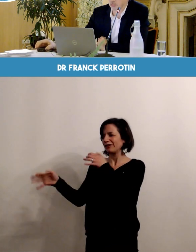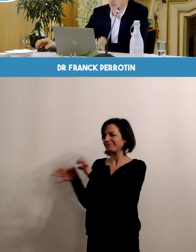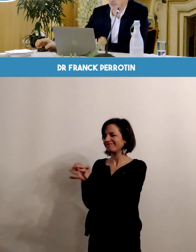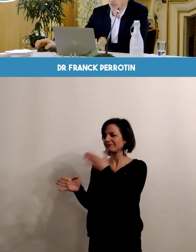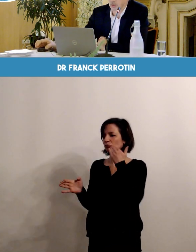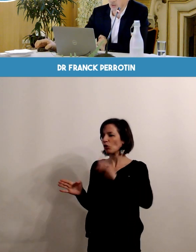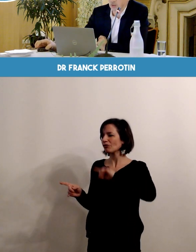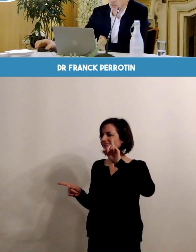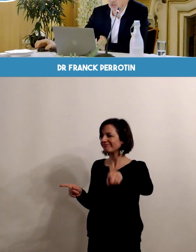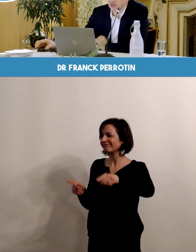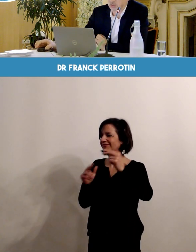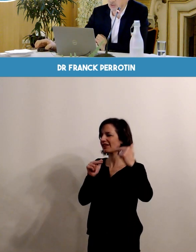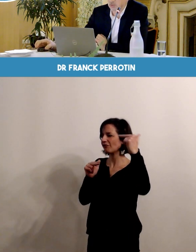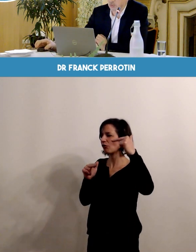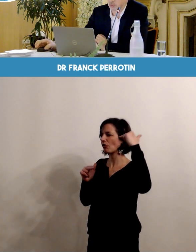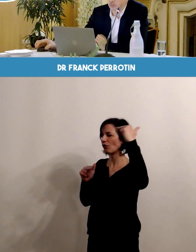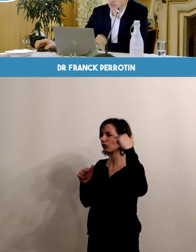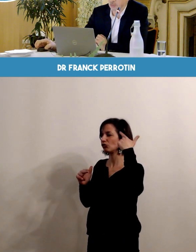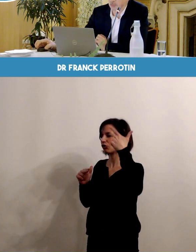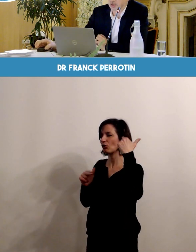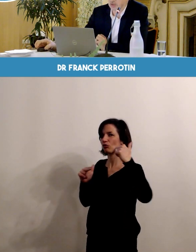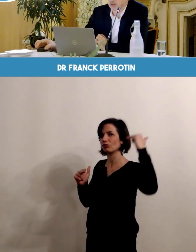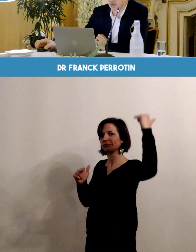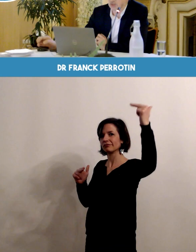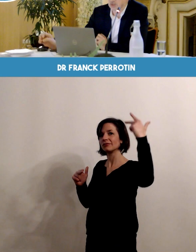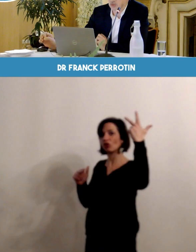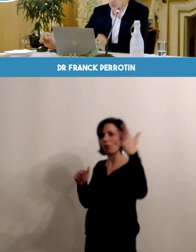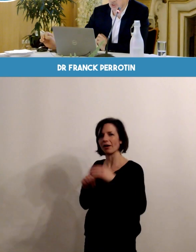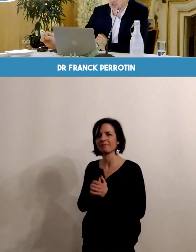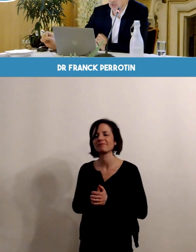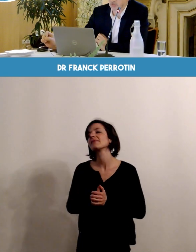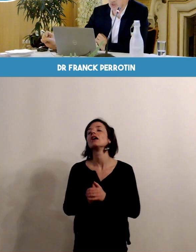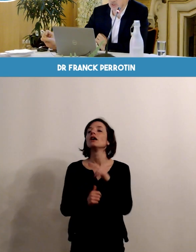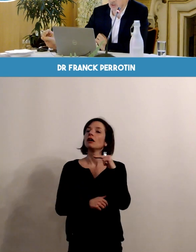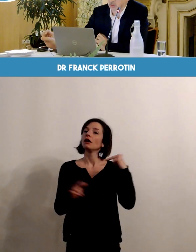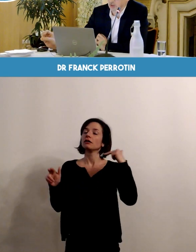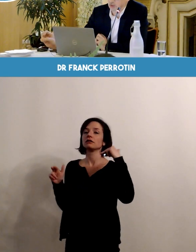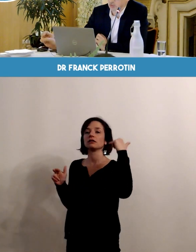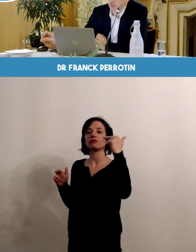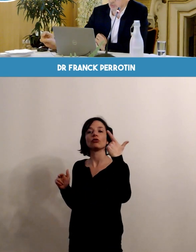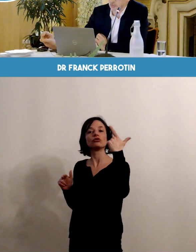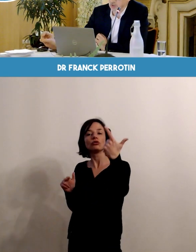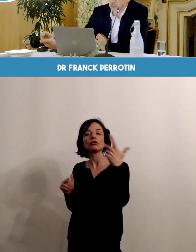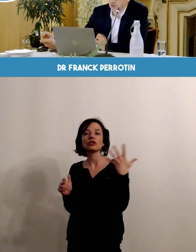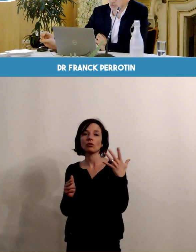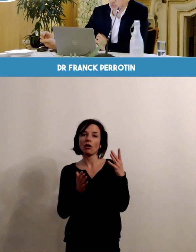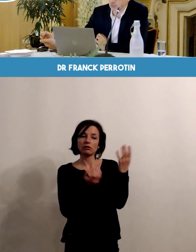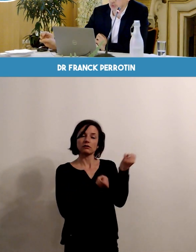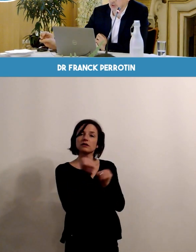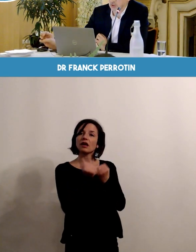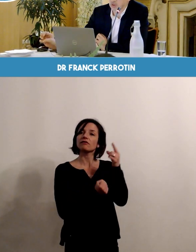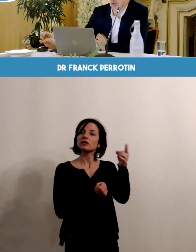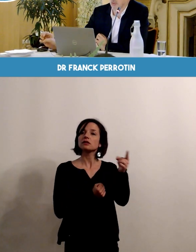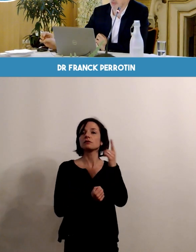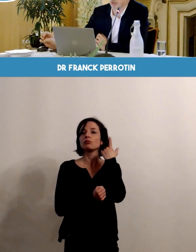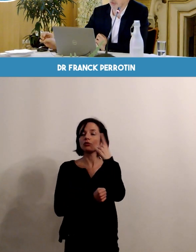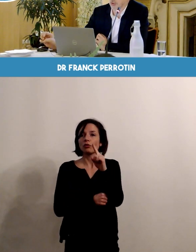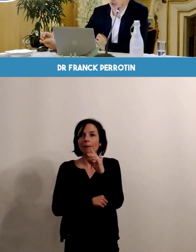maternité de type 2 ou de type 3. Les maternités de type 2 sont des maternités qui disposent d'un service de